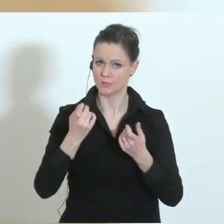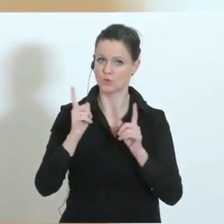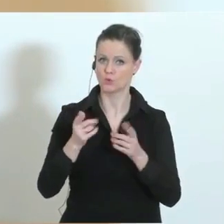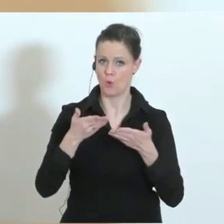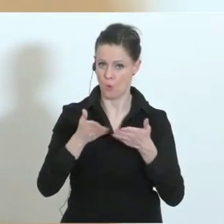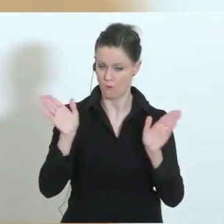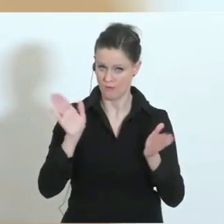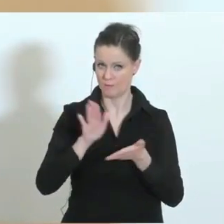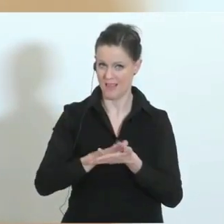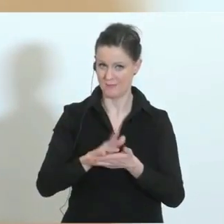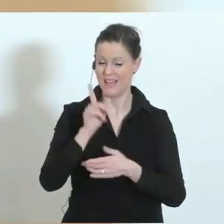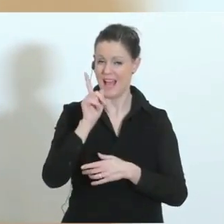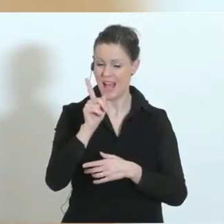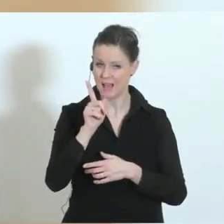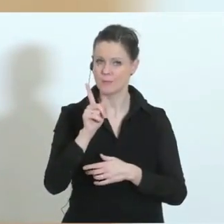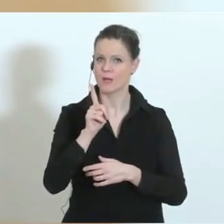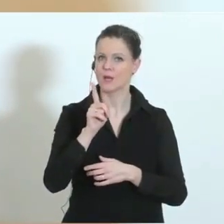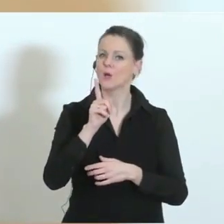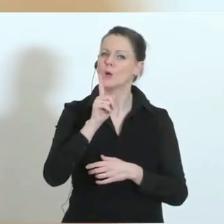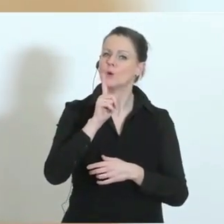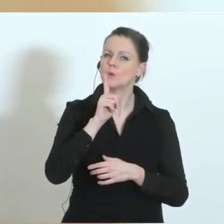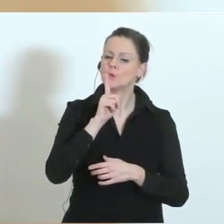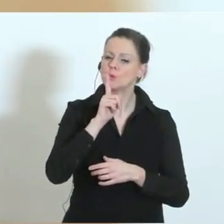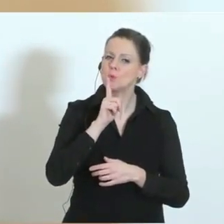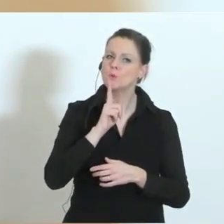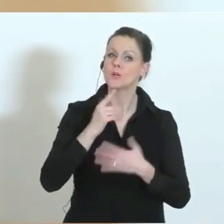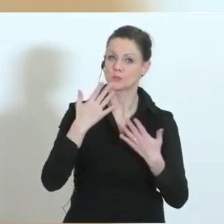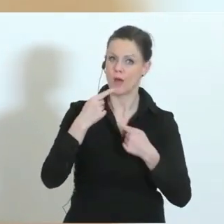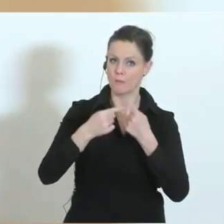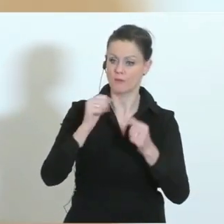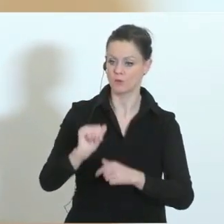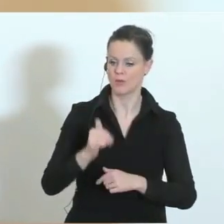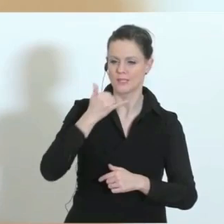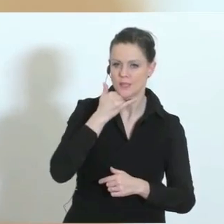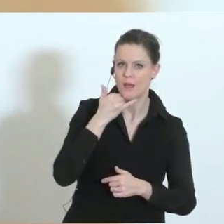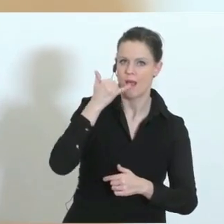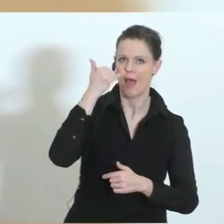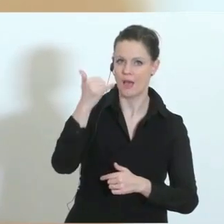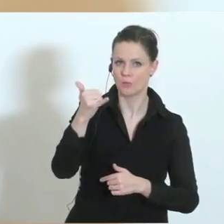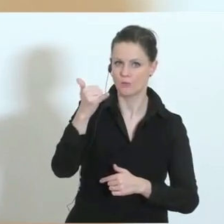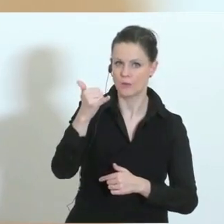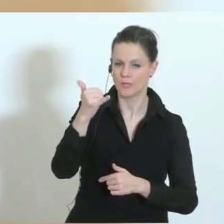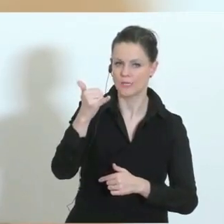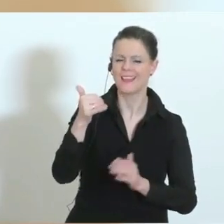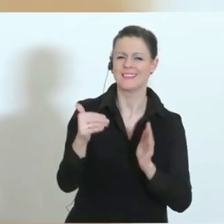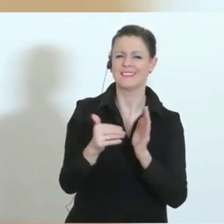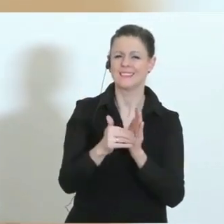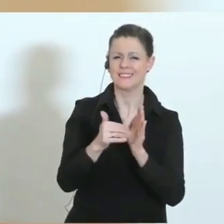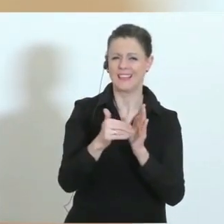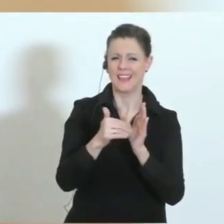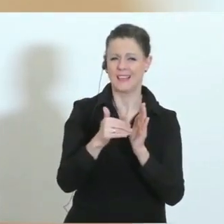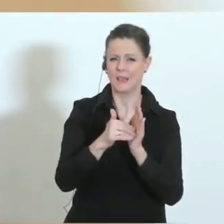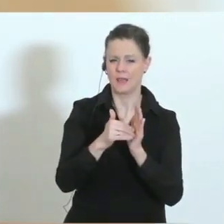aber nur mehr dann nach telefonischem Vorgespräch Akutfälle behandelt werden, vor allem